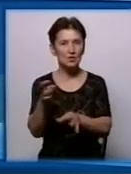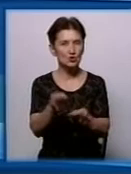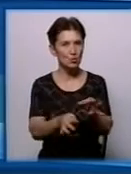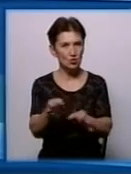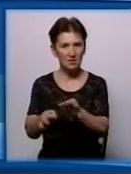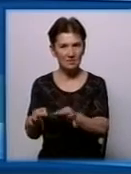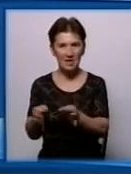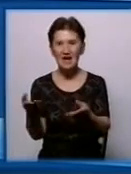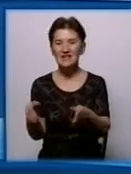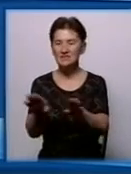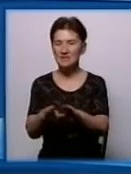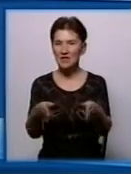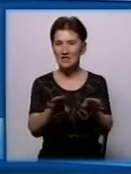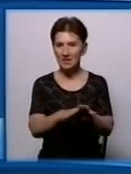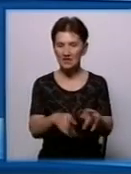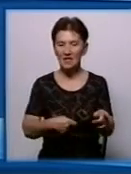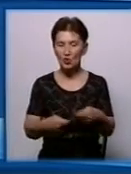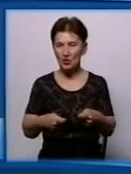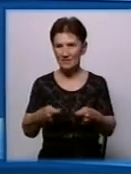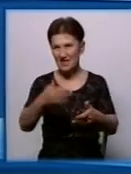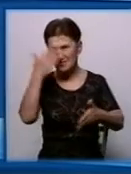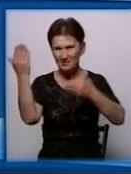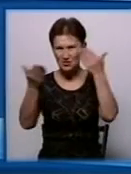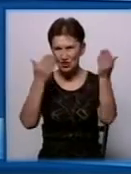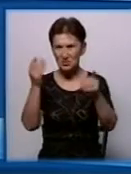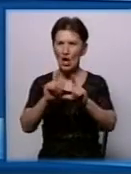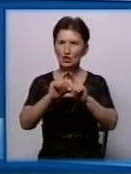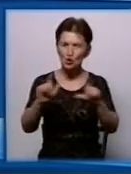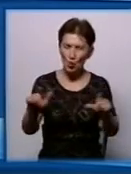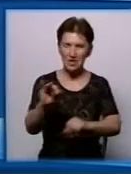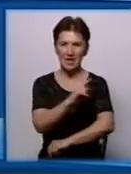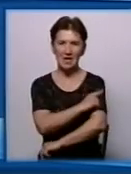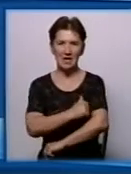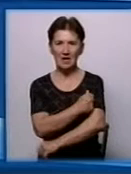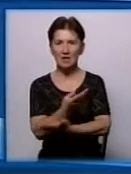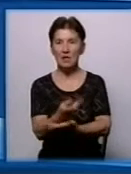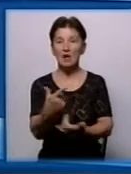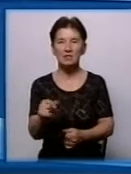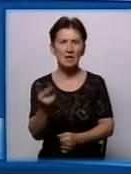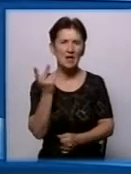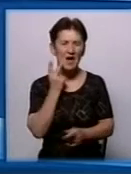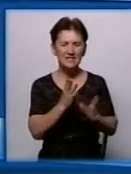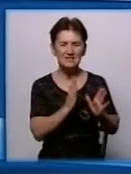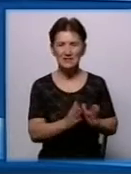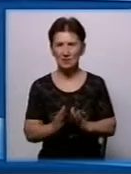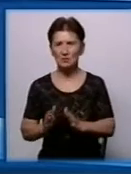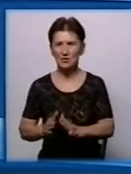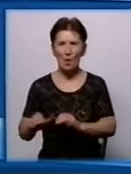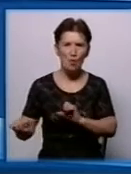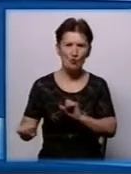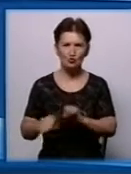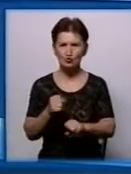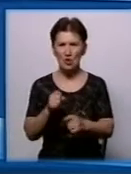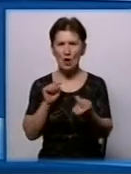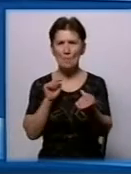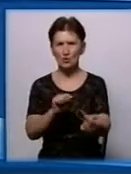вимогою закрити окремі торгівельно-розважальні заклади, школи та лікарні, в яких систематично порушують протипожежні норми. В